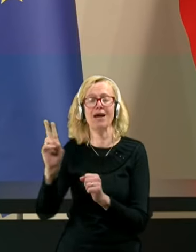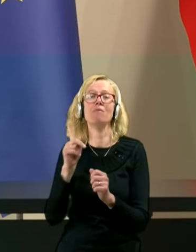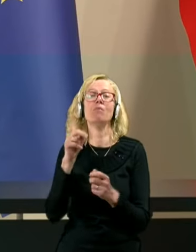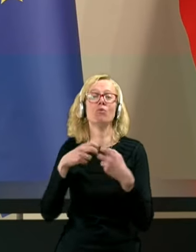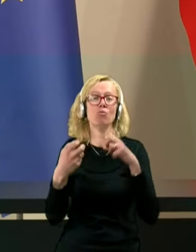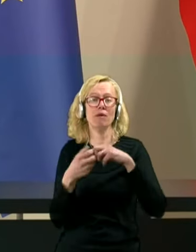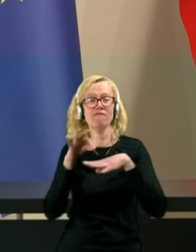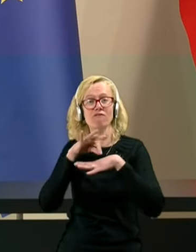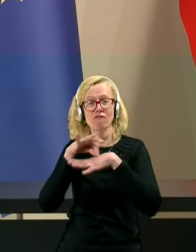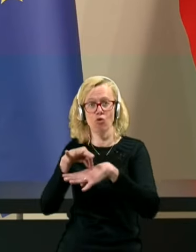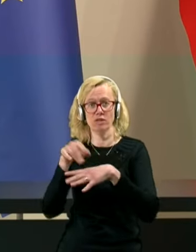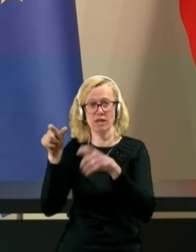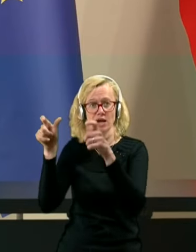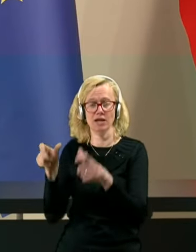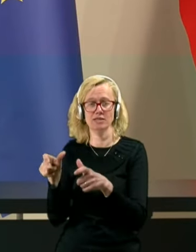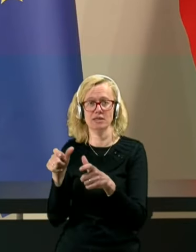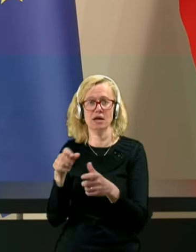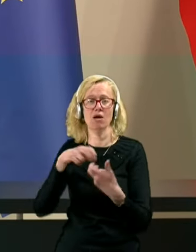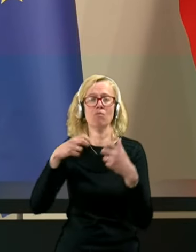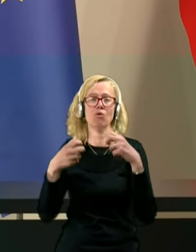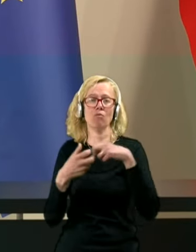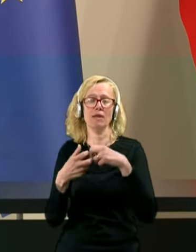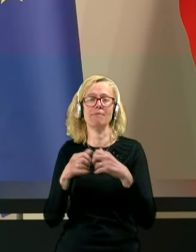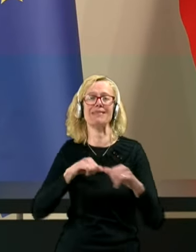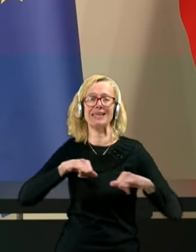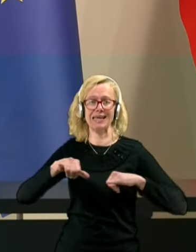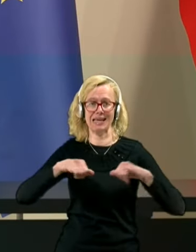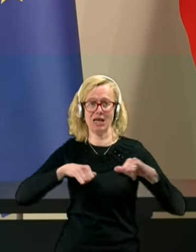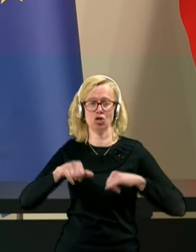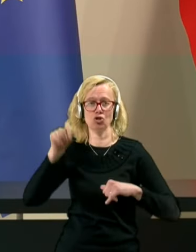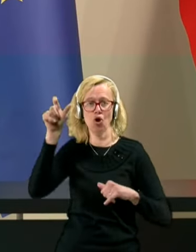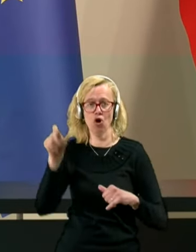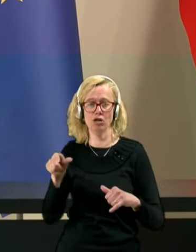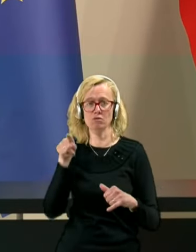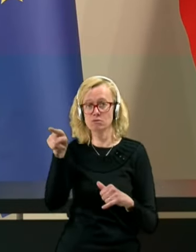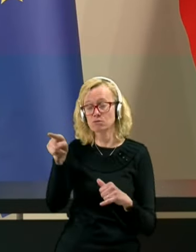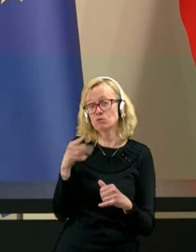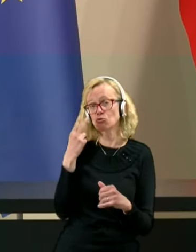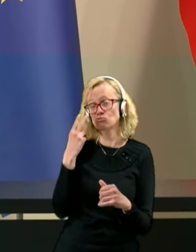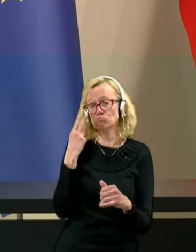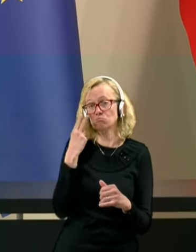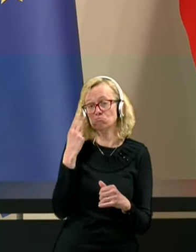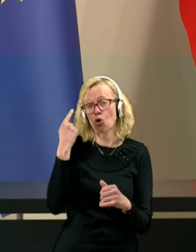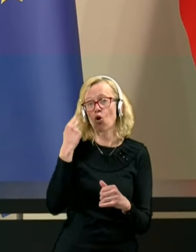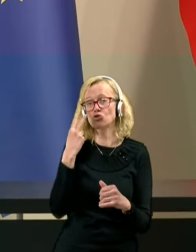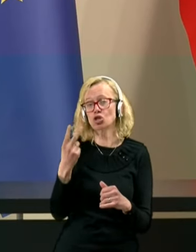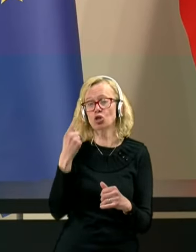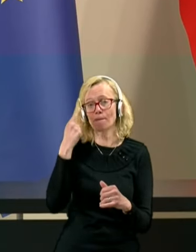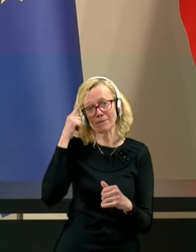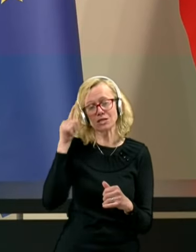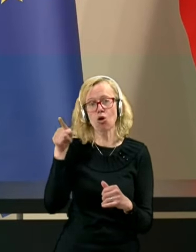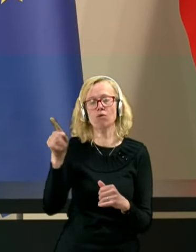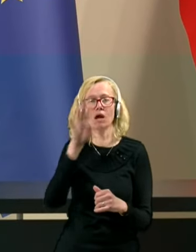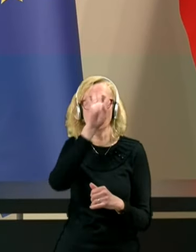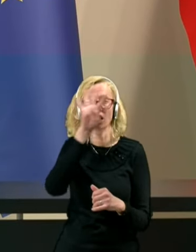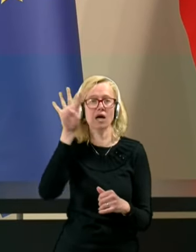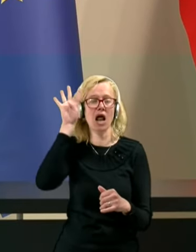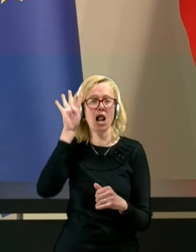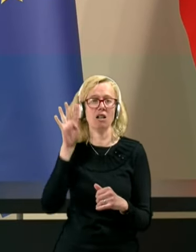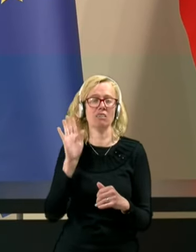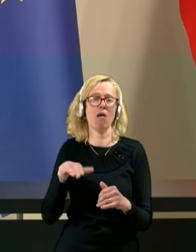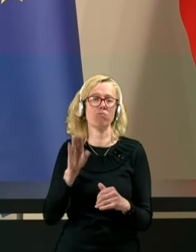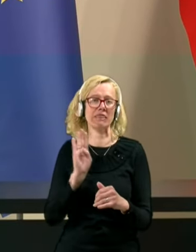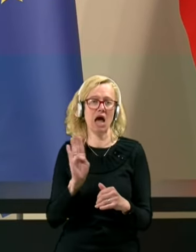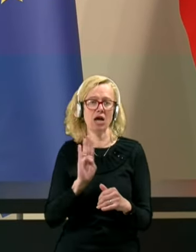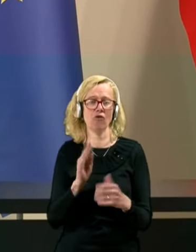agencije. Gre za vprašanje direktorja, ki očitno misli, da je kralj na betajno in da lahko počne, kar hoče.